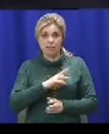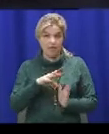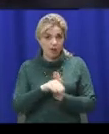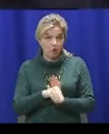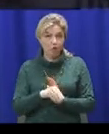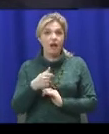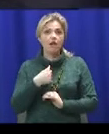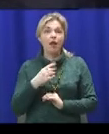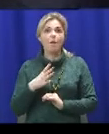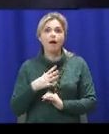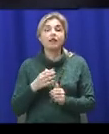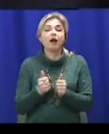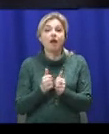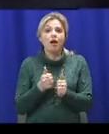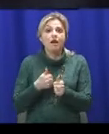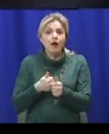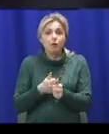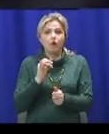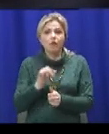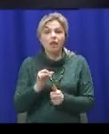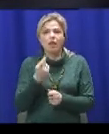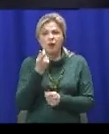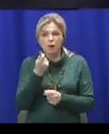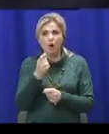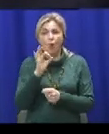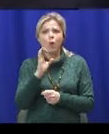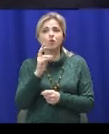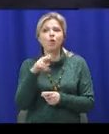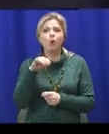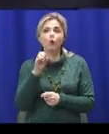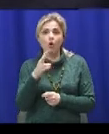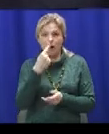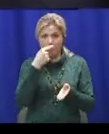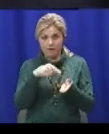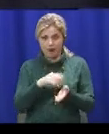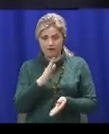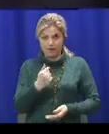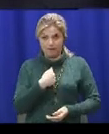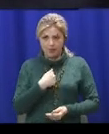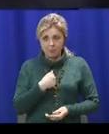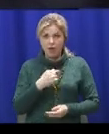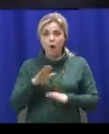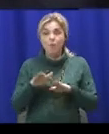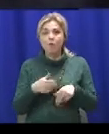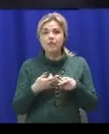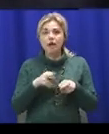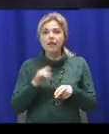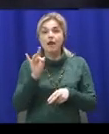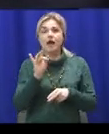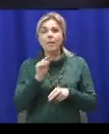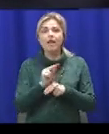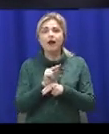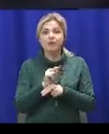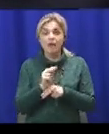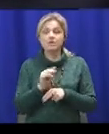Я був позаду нього і, відповідно, частина осколків, вибухової хвилі потрапила у мене. Після довгої реабілітації і